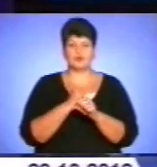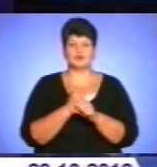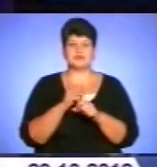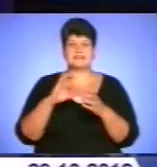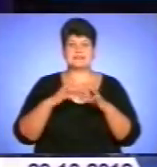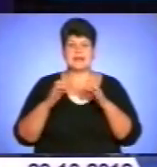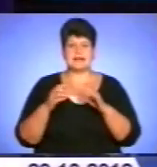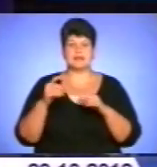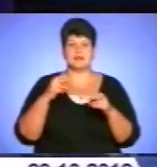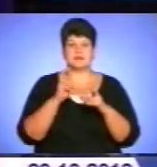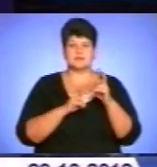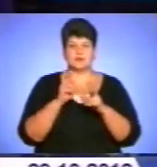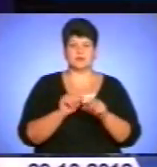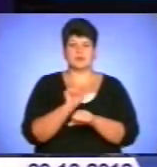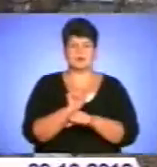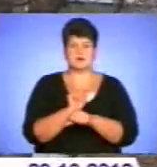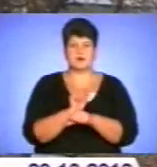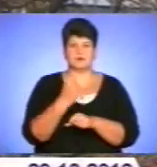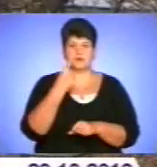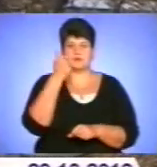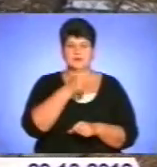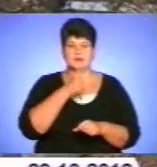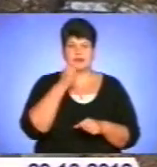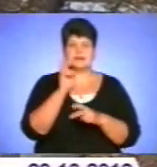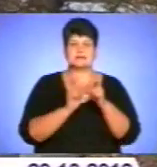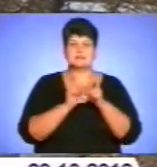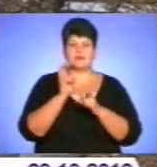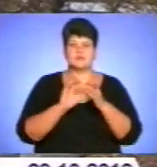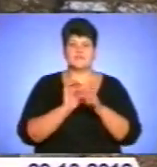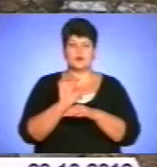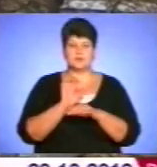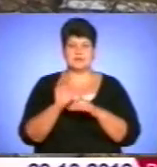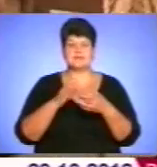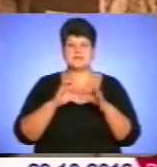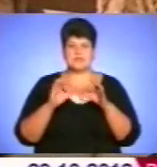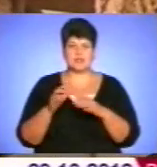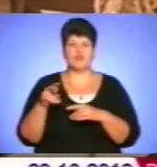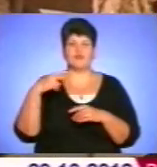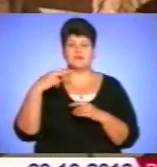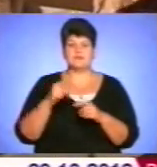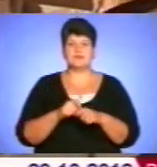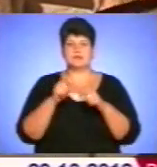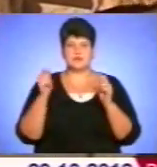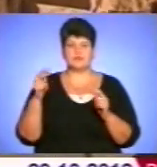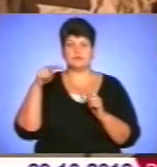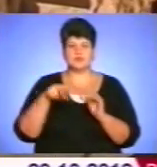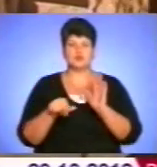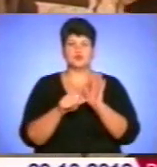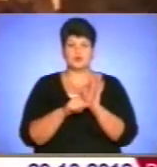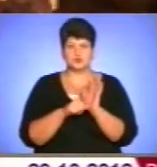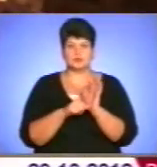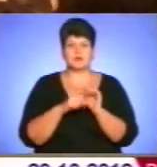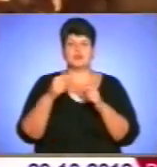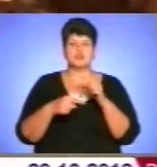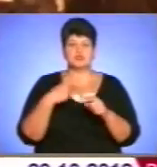Детальніше у наступному сюжеті. Завод із виробництва цегли у Вишнівці відкрили у 2006-му. Однак через